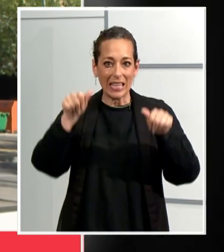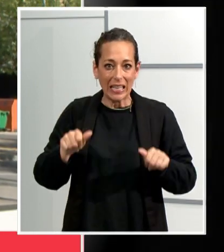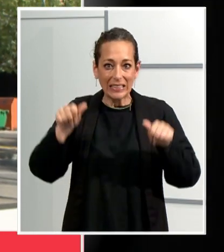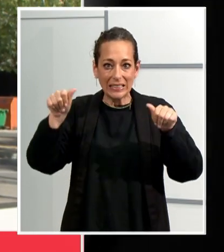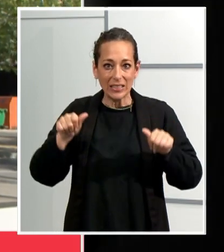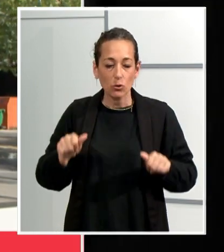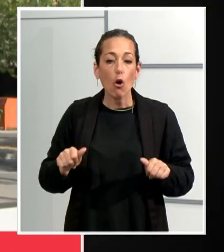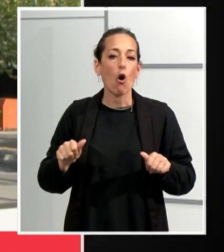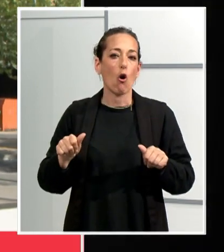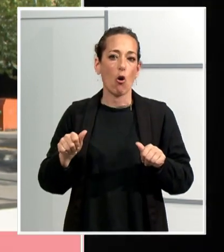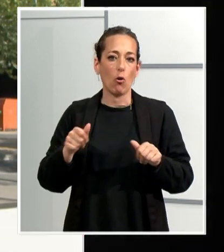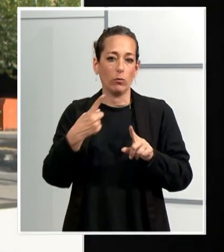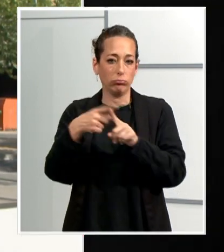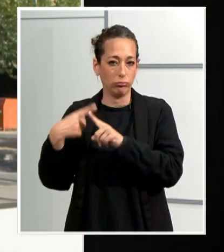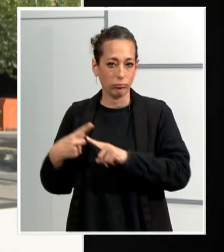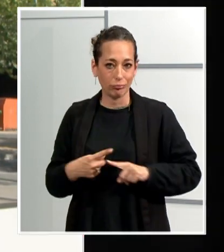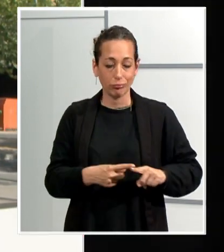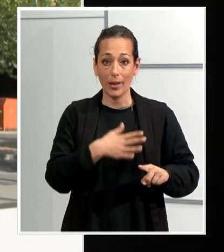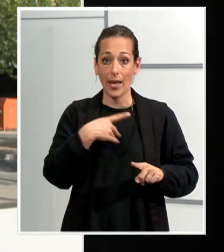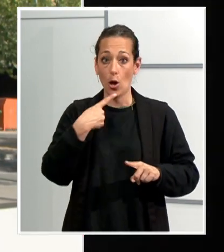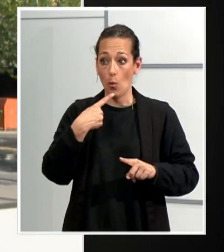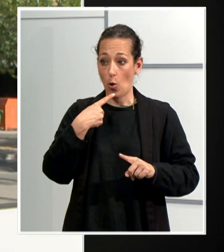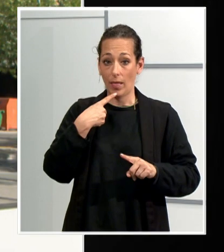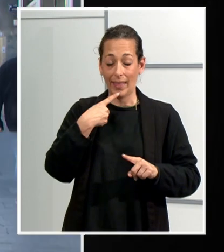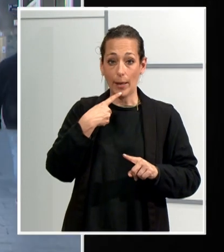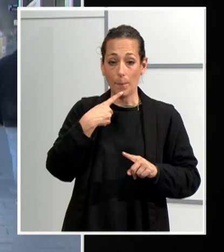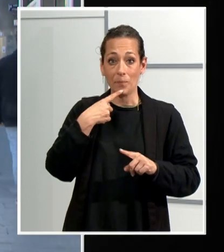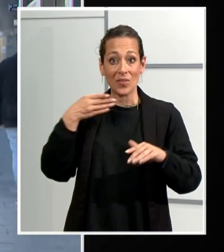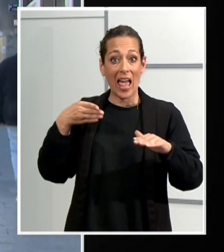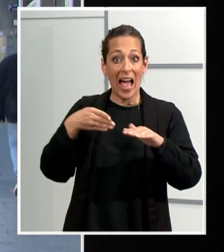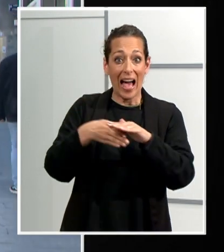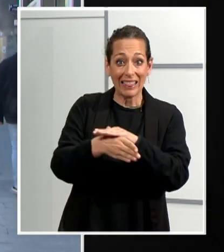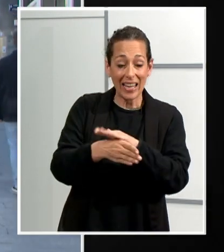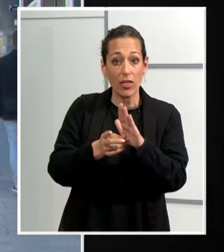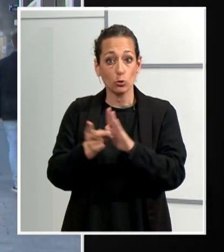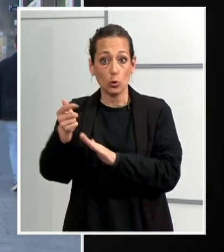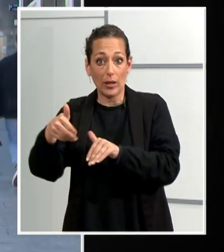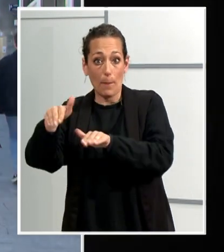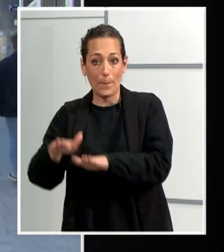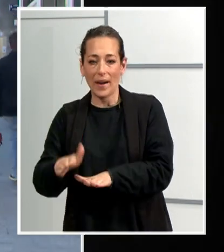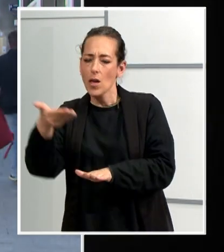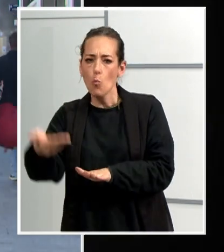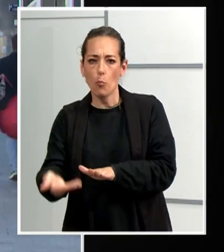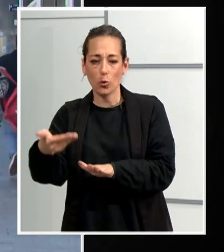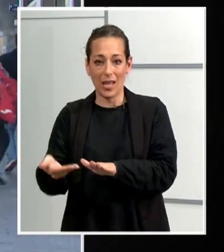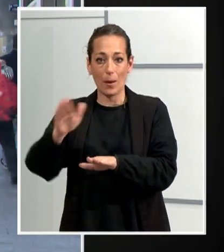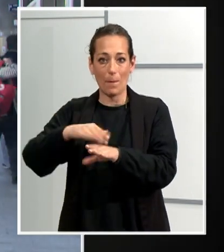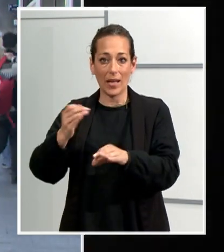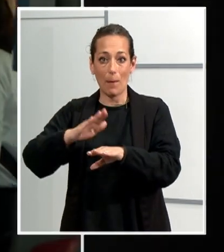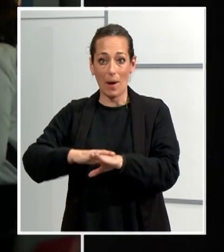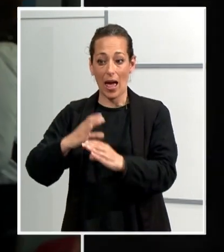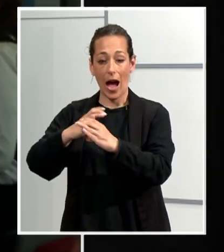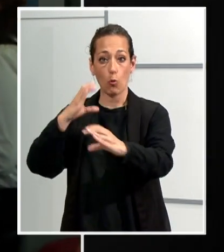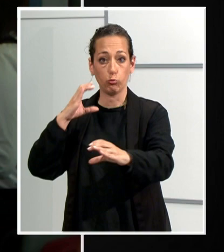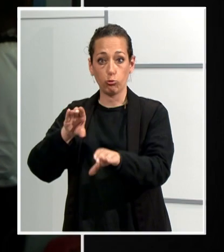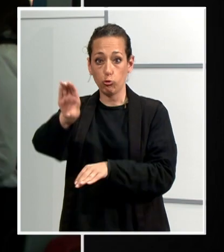senyals de trànsit... Clar, l'entrada a parada i sortida a parada és molt important a l'hora de col·locar el bus en una posició idònia per facilitar l